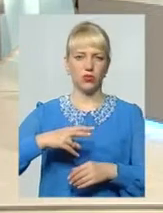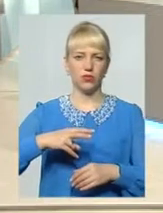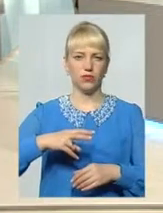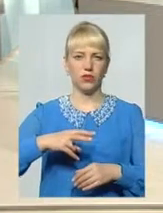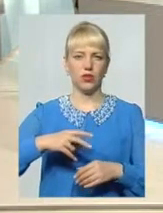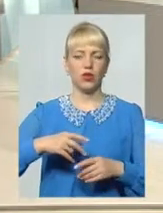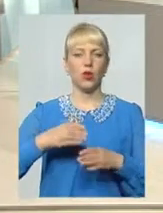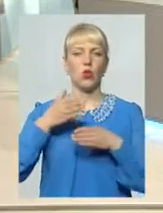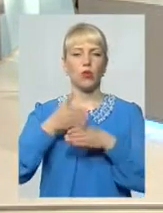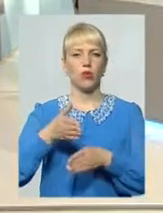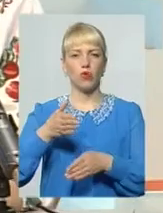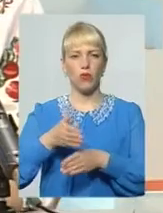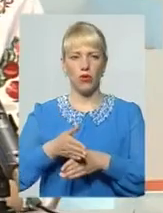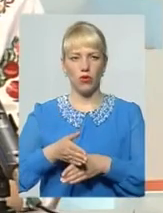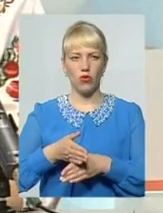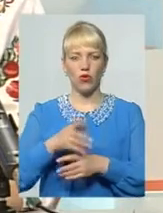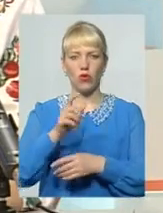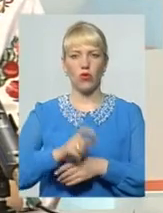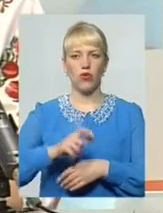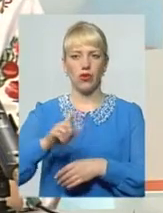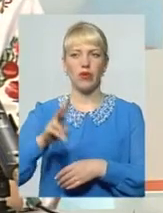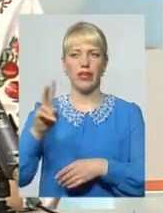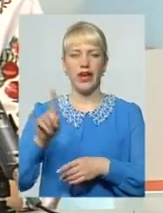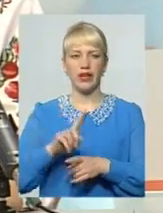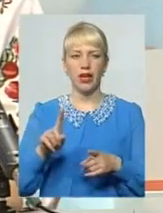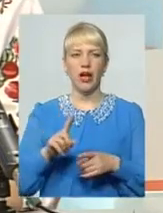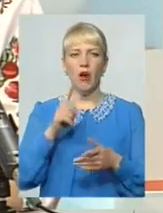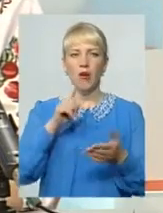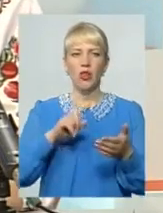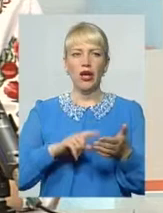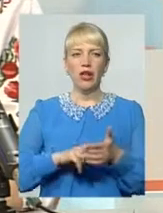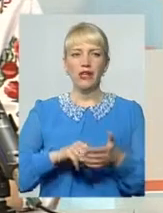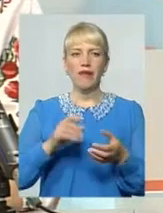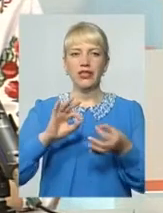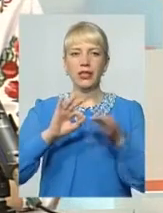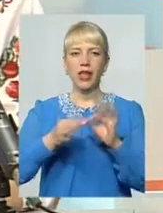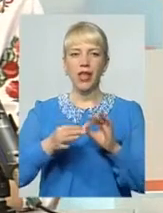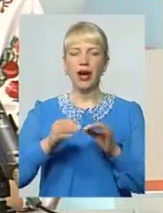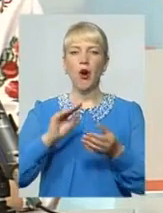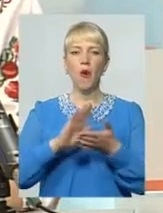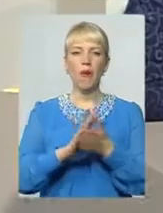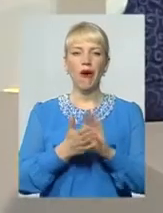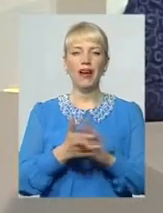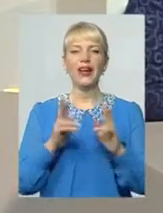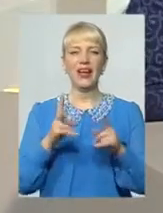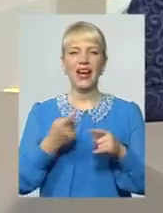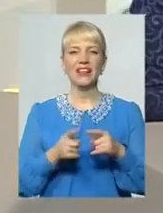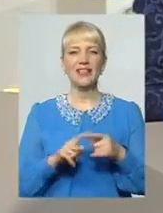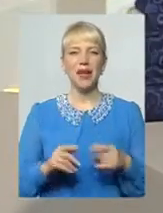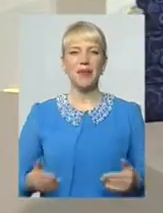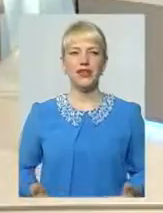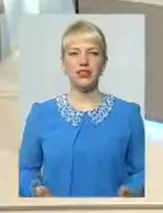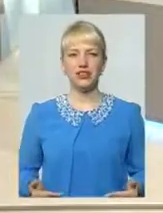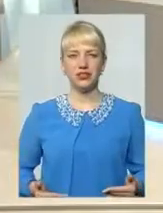допомогу Власне, людям, які опинилися в складних кризових Як пережити оці випробування?